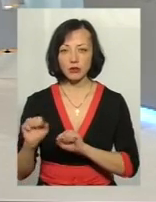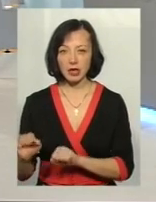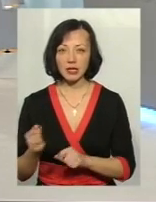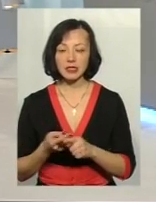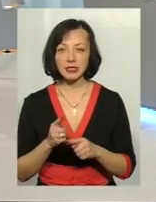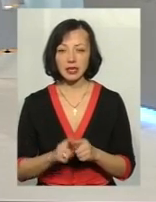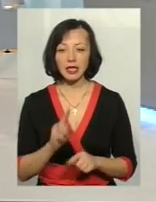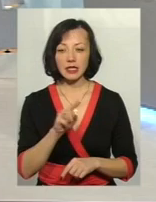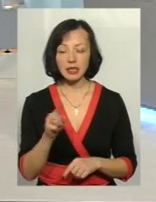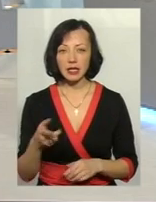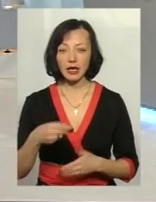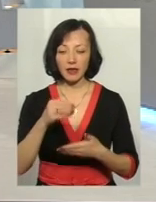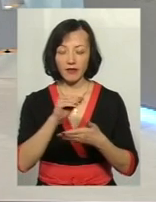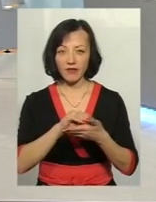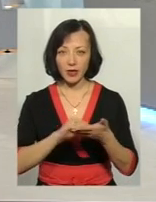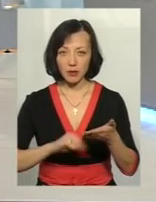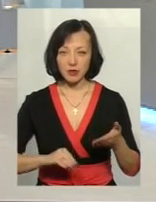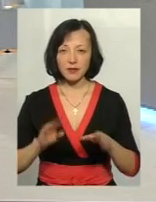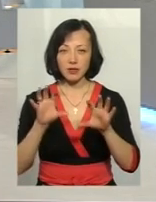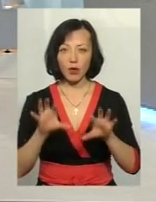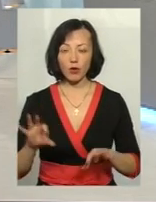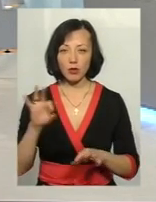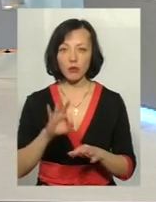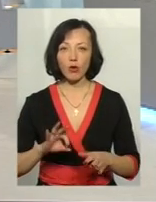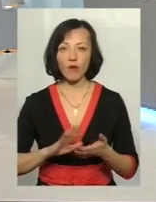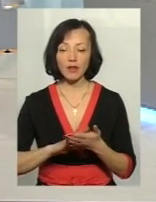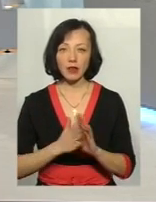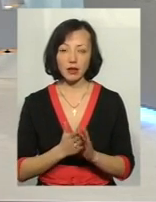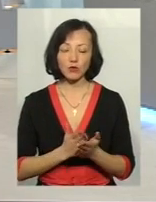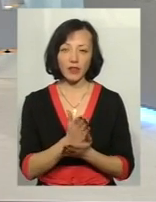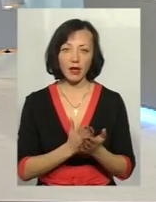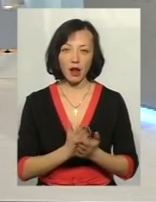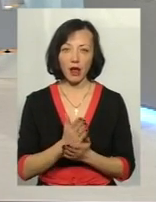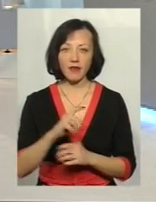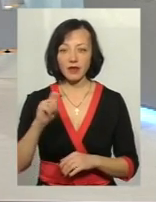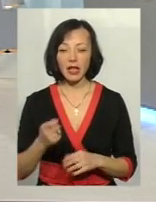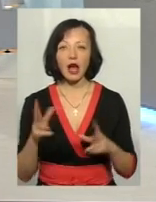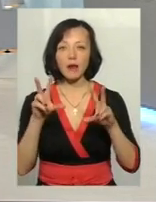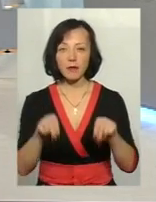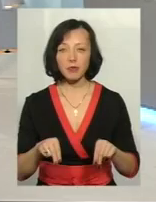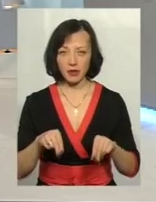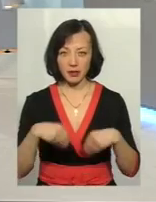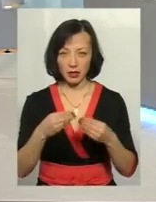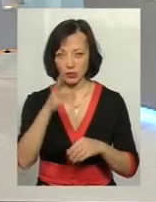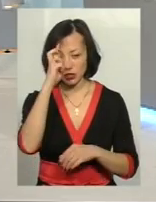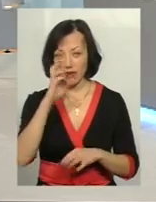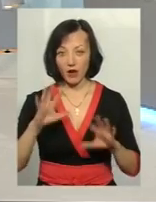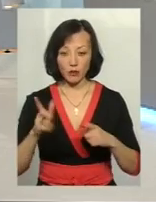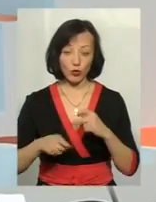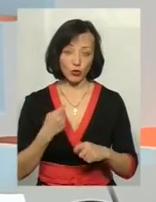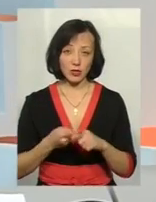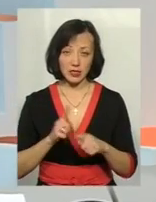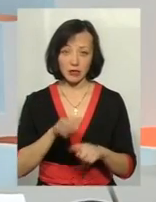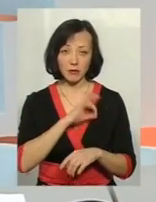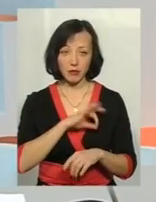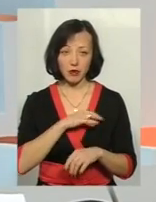захисту – це ті, які виписані саме в законі про статус ветеранньої війни, які пільги гарантує держава їм. В разі порушення цих